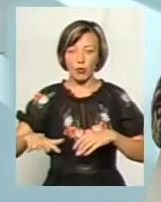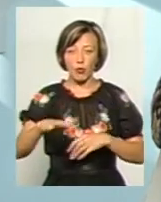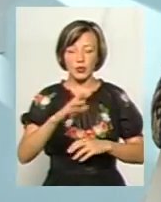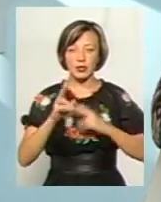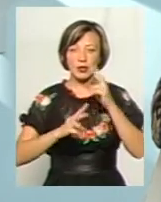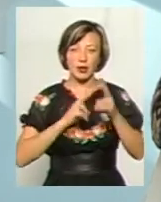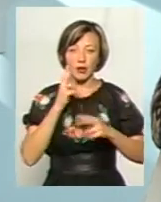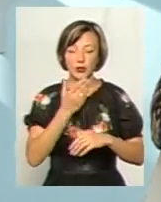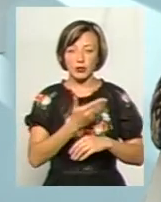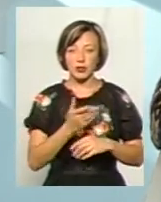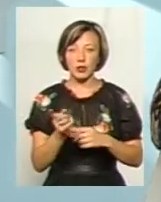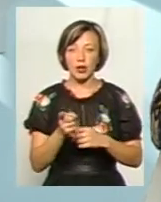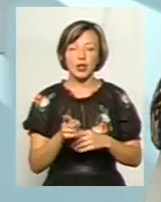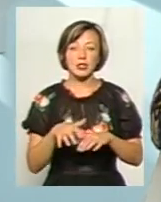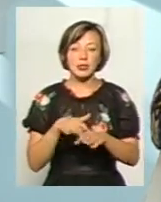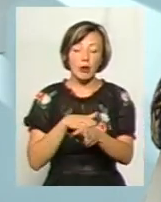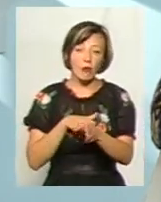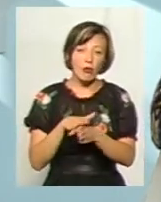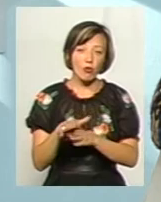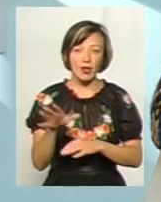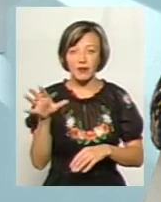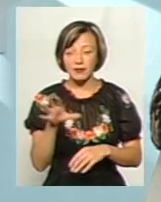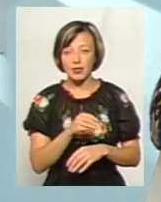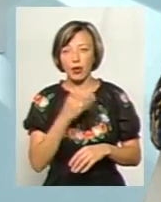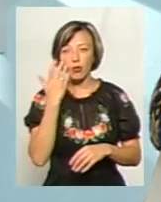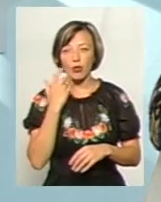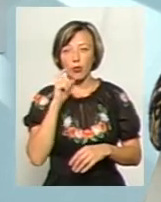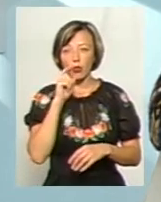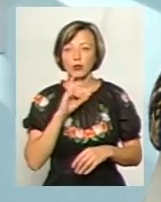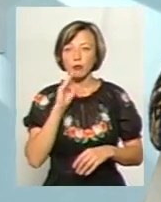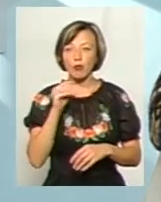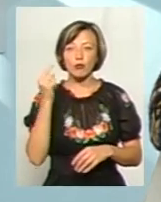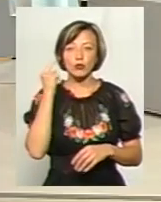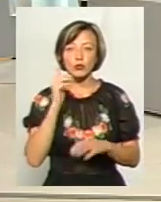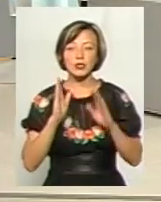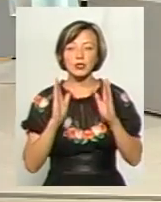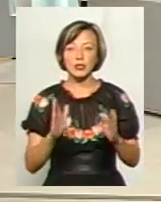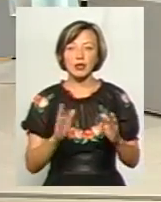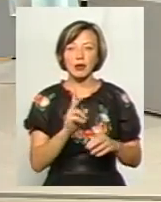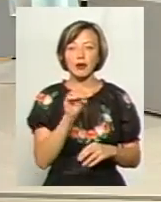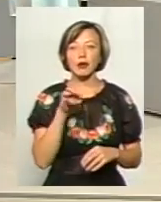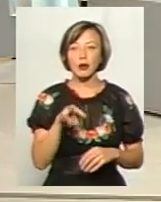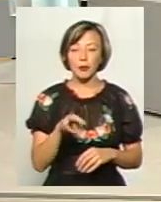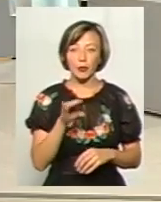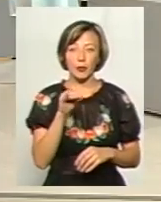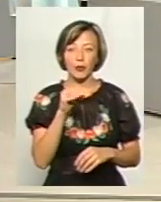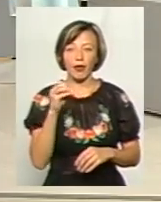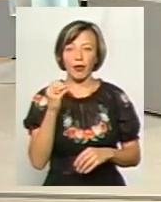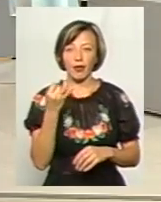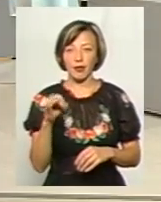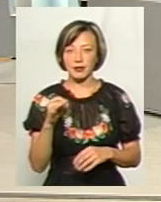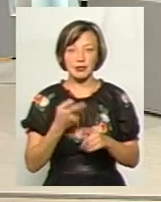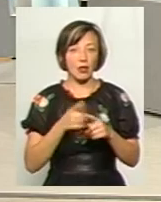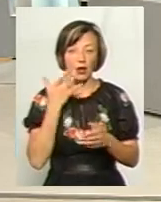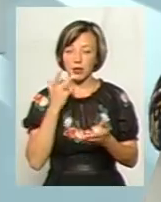колеги з Тернополя, заполоняє практично все. Коли українську мову можна почути тільки в Крим-ЮЕЙ, на телеканалі. Це ганьба